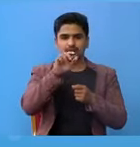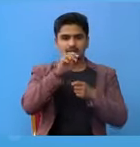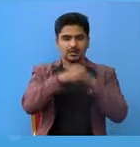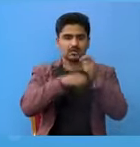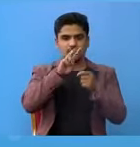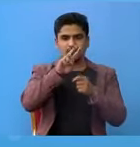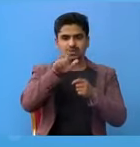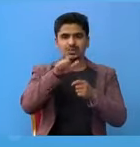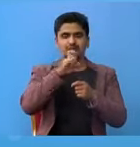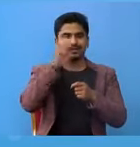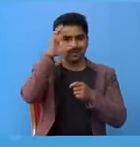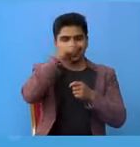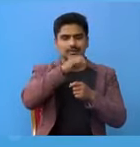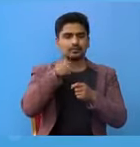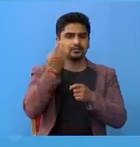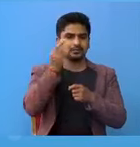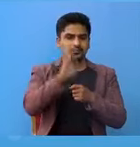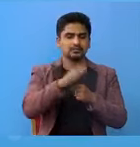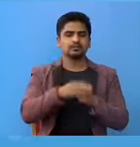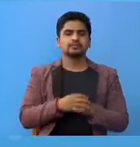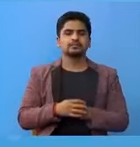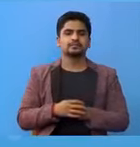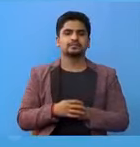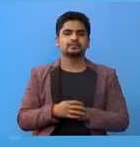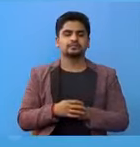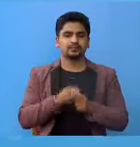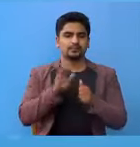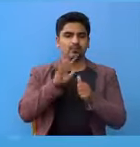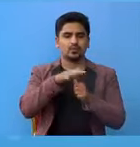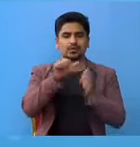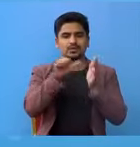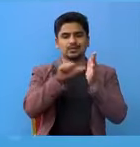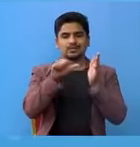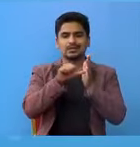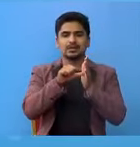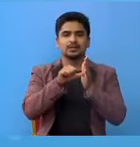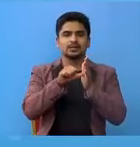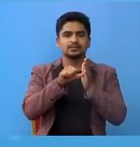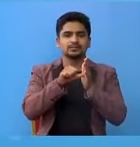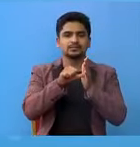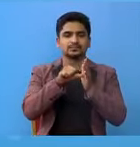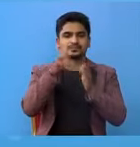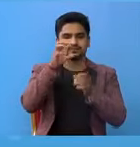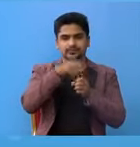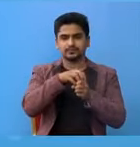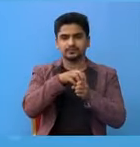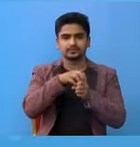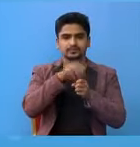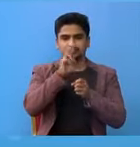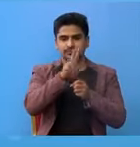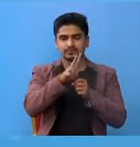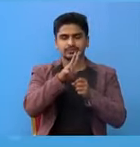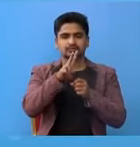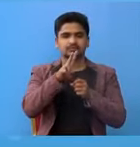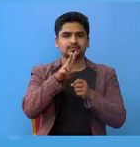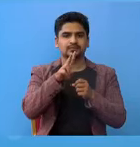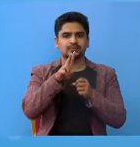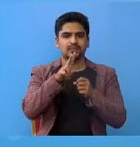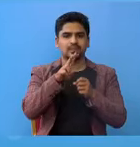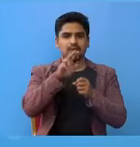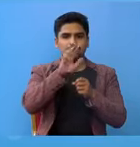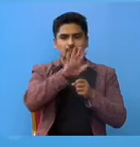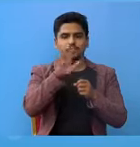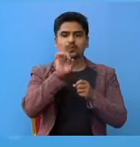निधन वायको चा मोरण जिल्ला बुडी गंगा गाउपालीका वडानम दोई गंगा चोक निव्यासी